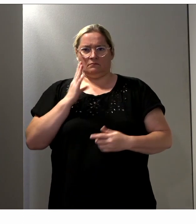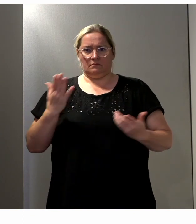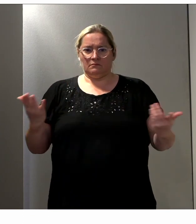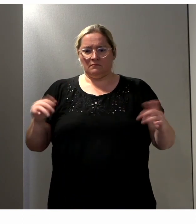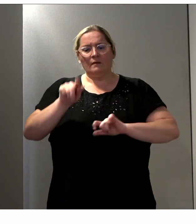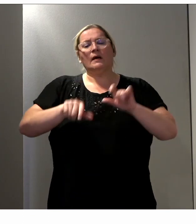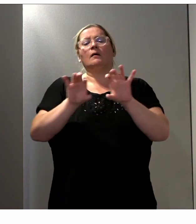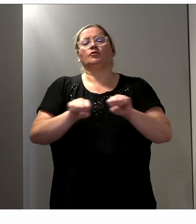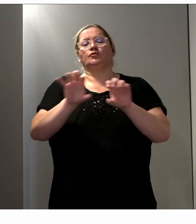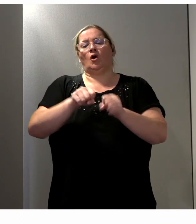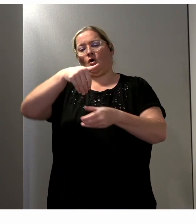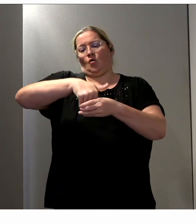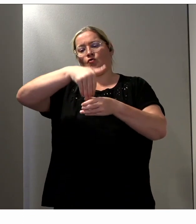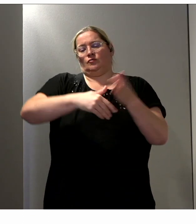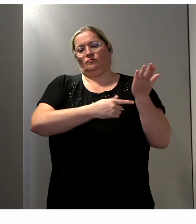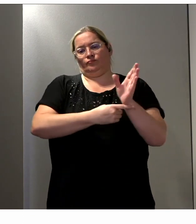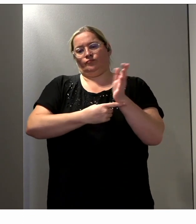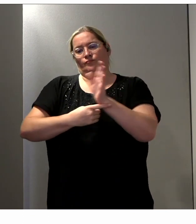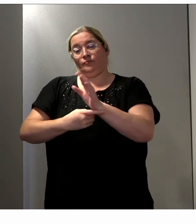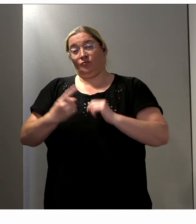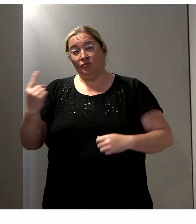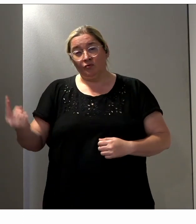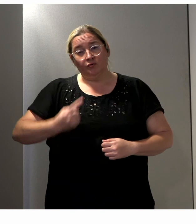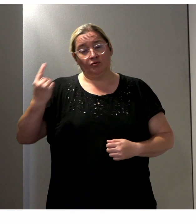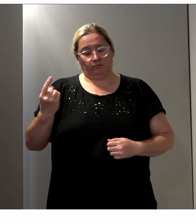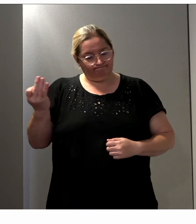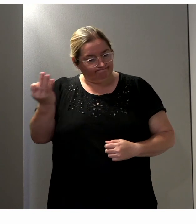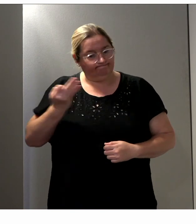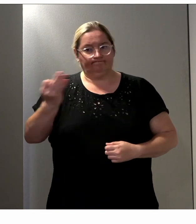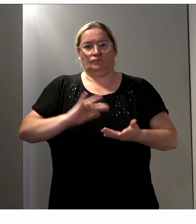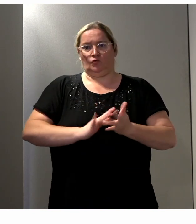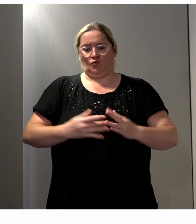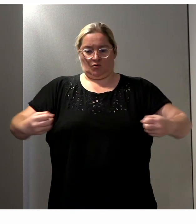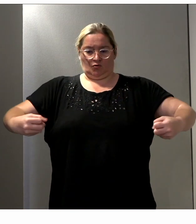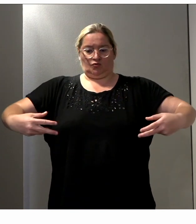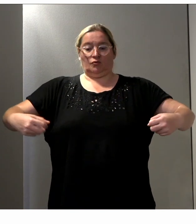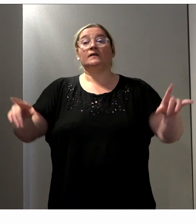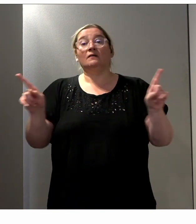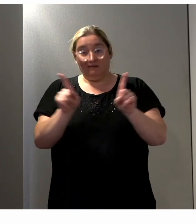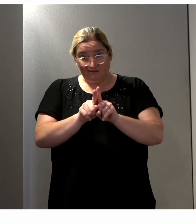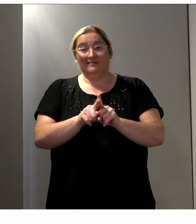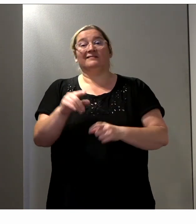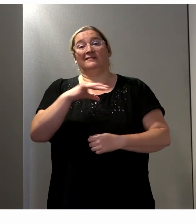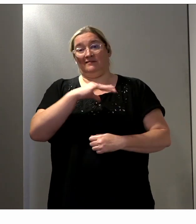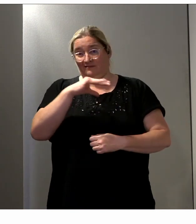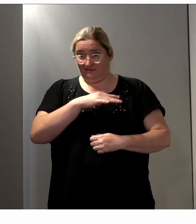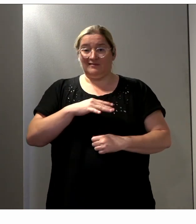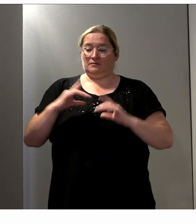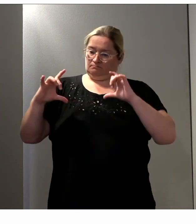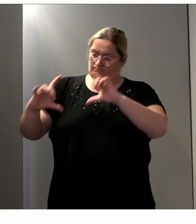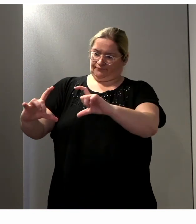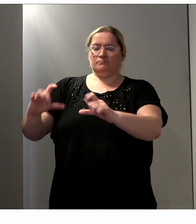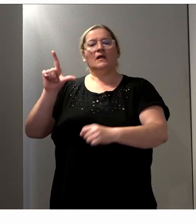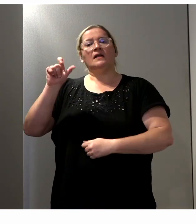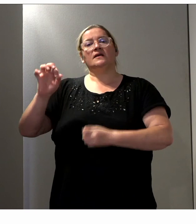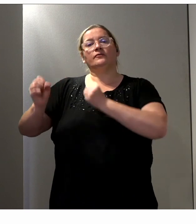contenus que systématiquement, bien évidemment, tout soit sous-titré, mais également accompagné d'un médaillon